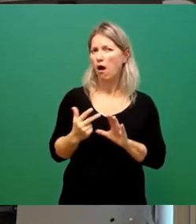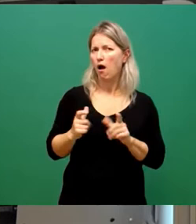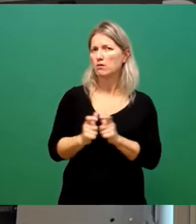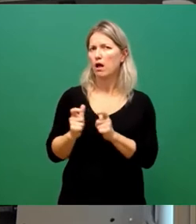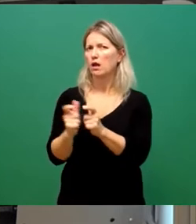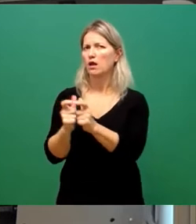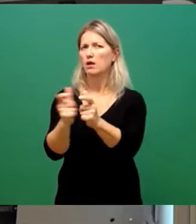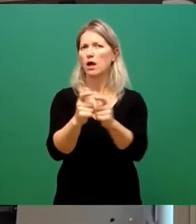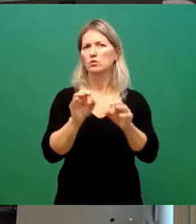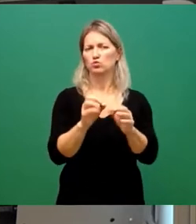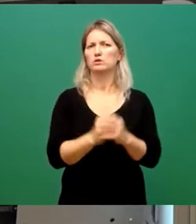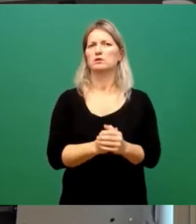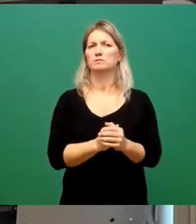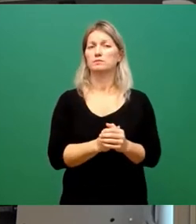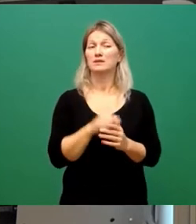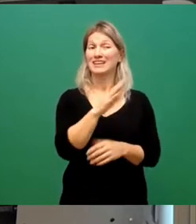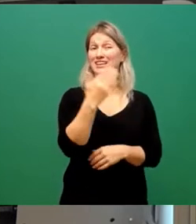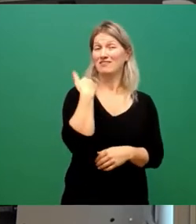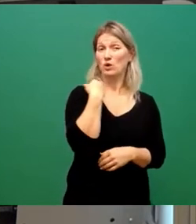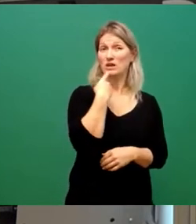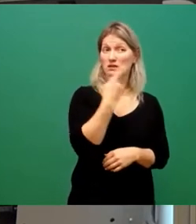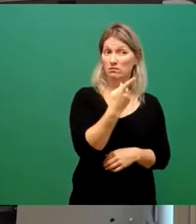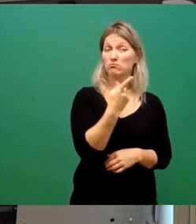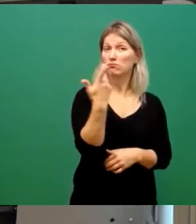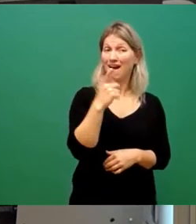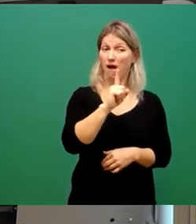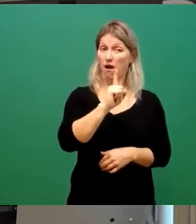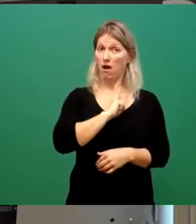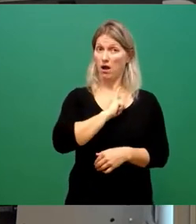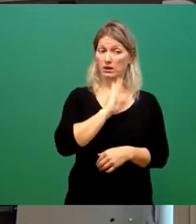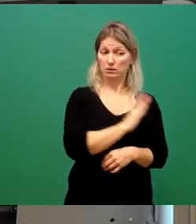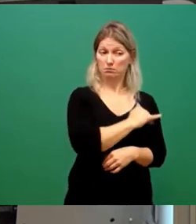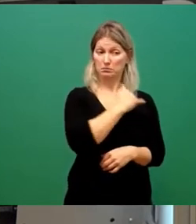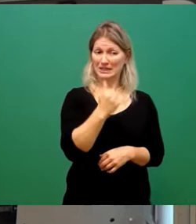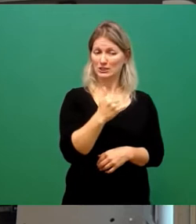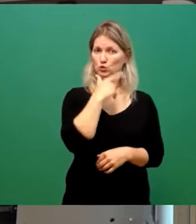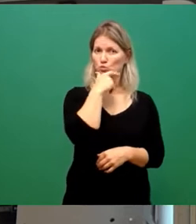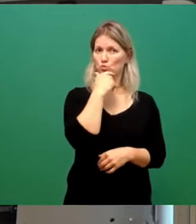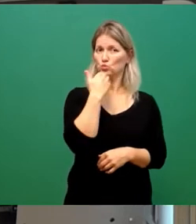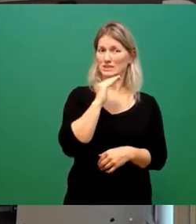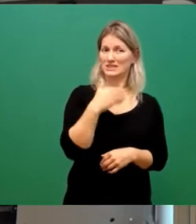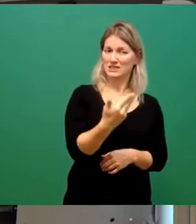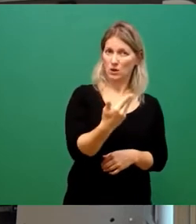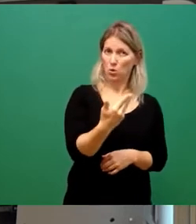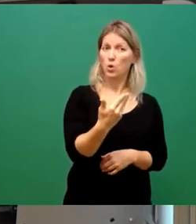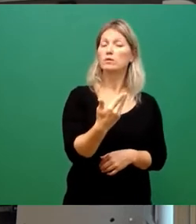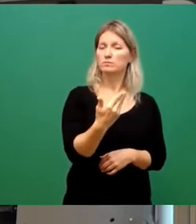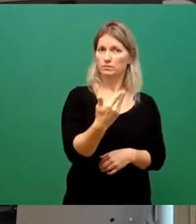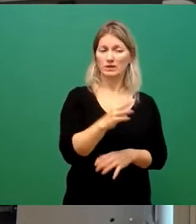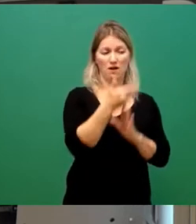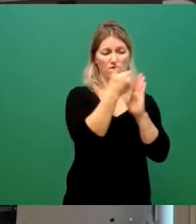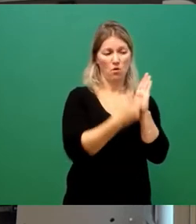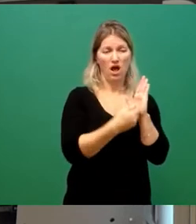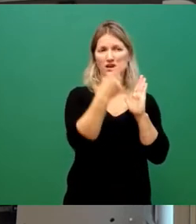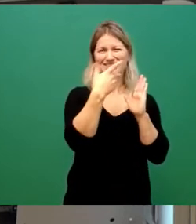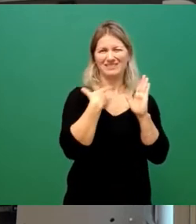es vorhin angekündigt haben, gegen Ihre eigene bisherige Vorzugsvariante in der Vorlage sind, dann unterstreicht